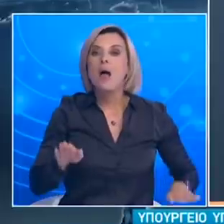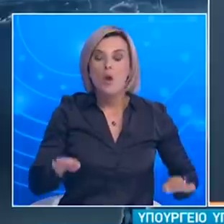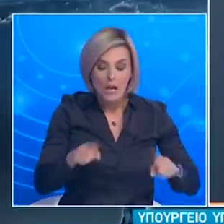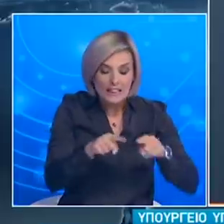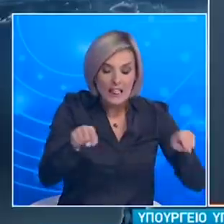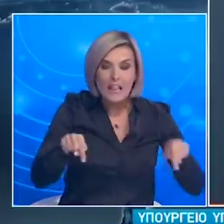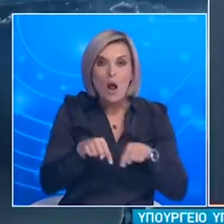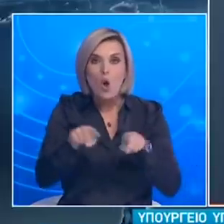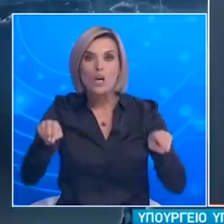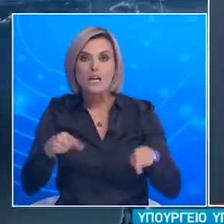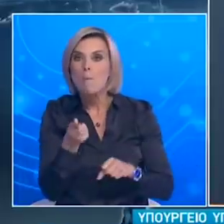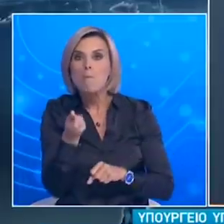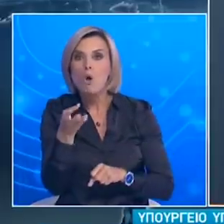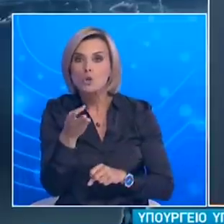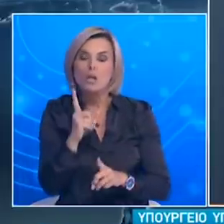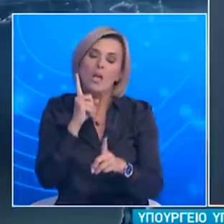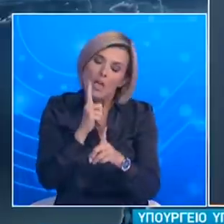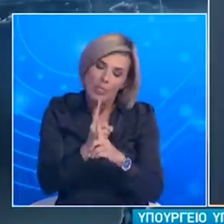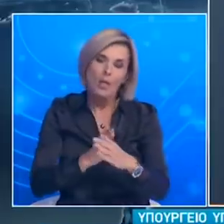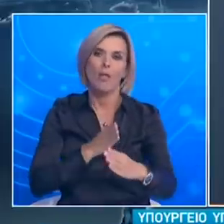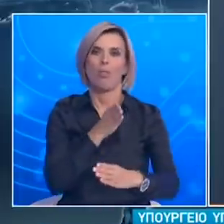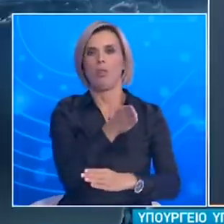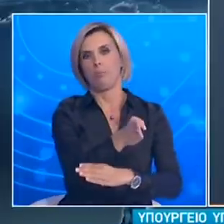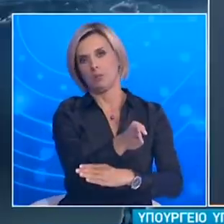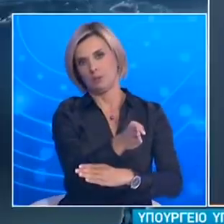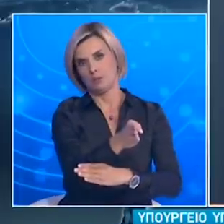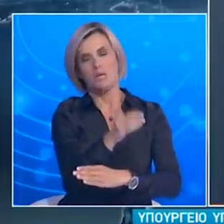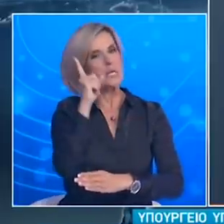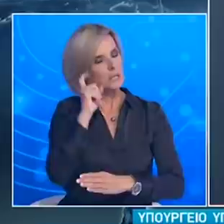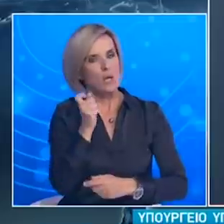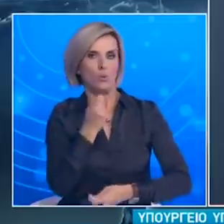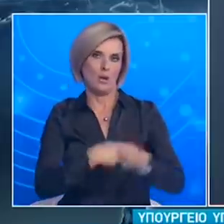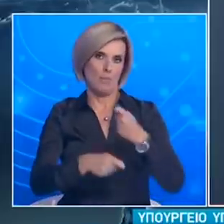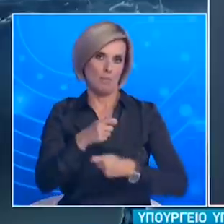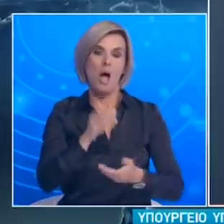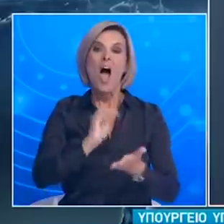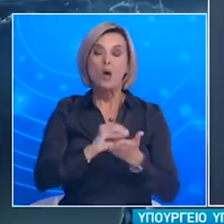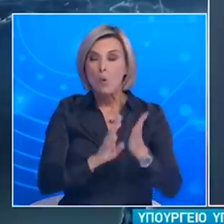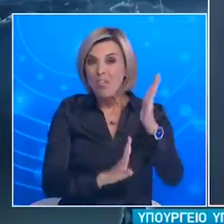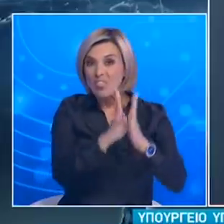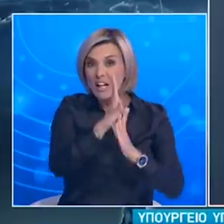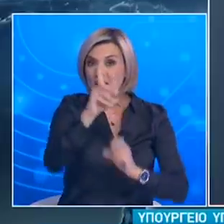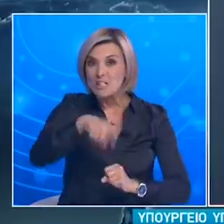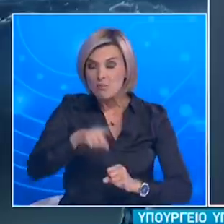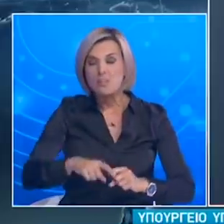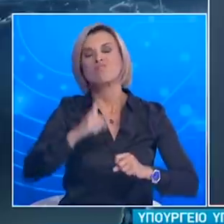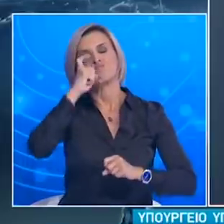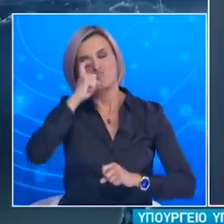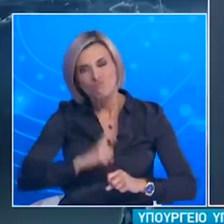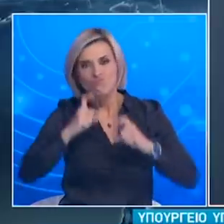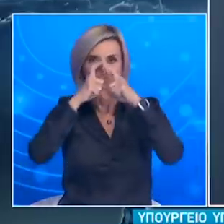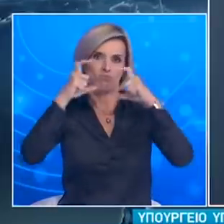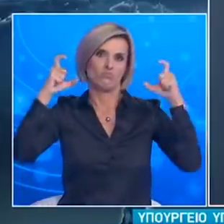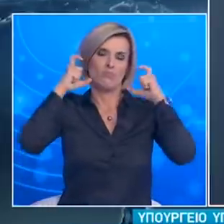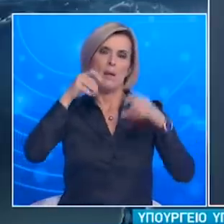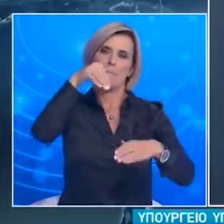μεταξύ των ατόμων και τους λοιπούς κανόνες που διέπουν τη λειτουργία των επιχειρήσεων. Για 14 ημέρες ακόμα παρατείνεται υποχρεωτική χρήση μάσκας σε όλους τους